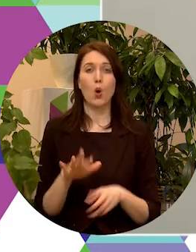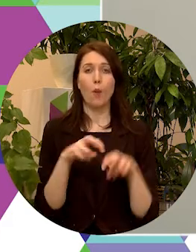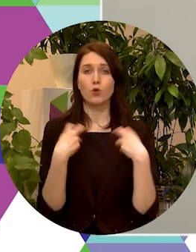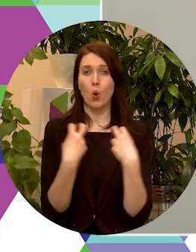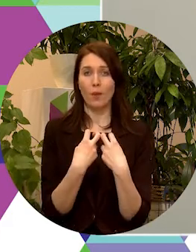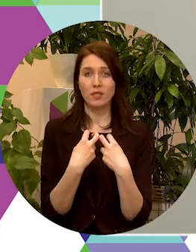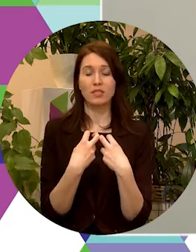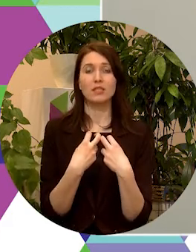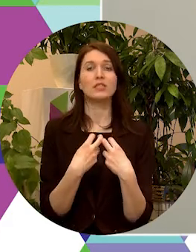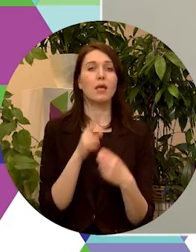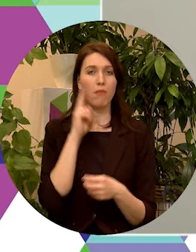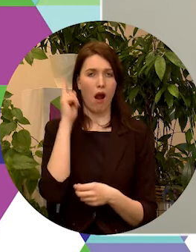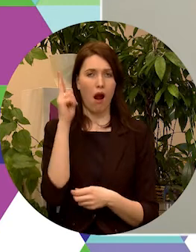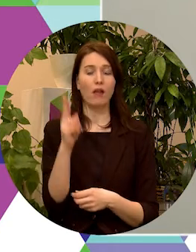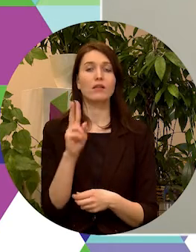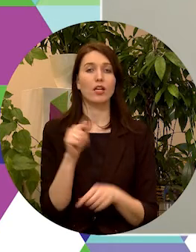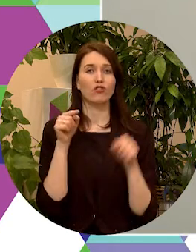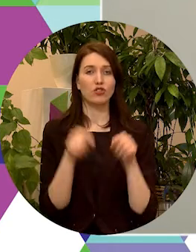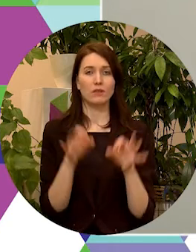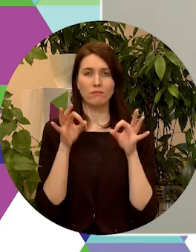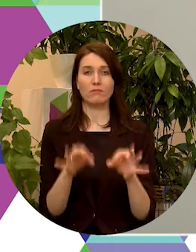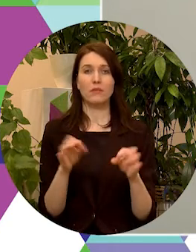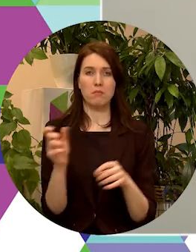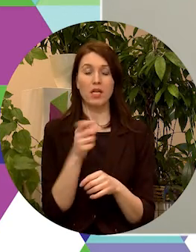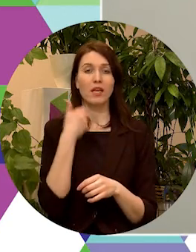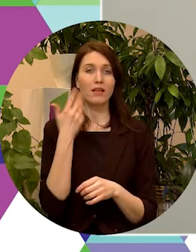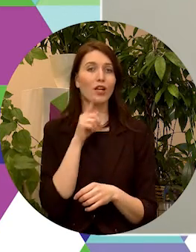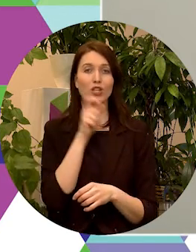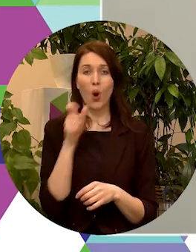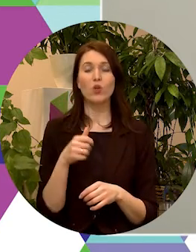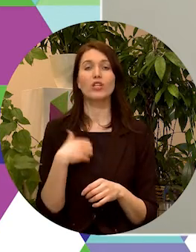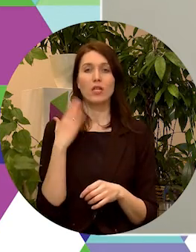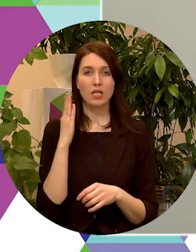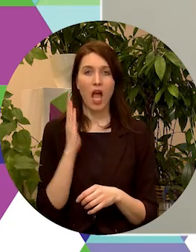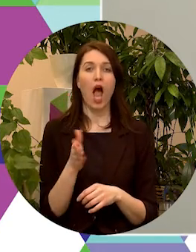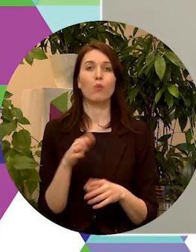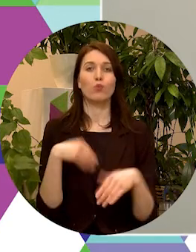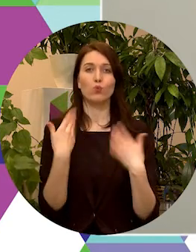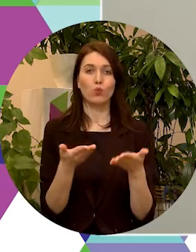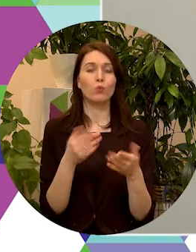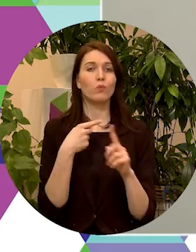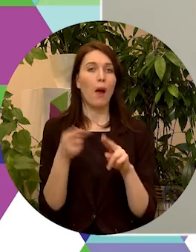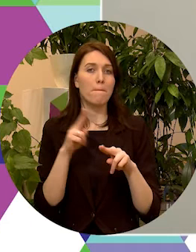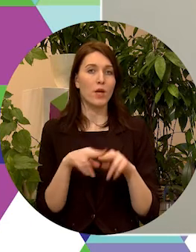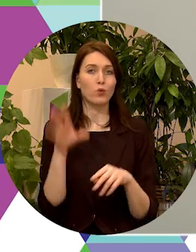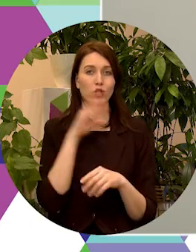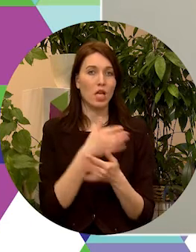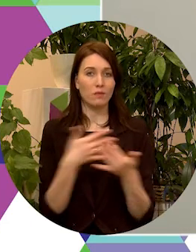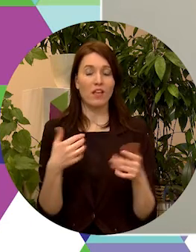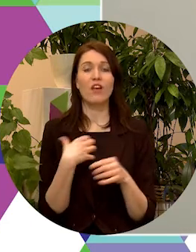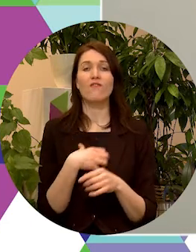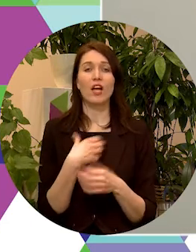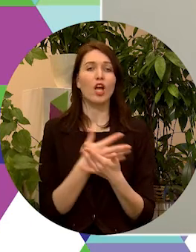ir pārliecināt, ka šis ir īstais brīdis, kad jauniešiem ir jādod papildus iespējas. Un jādažādo